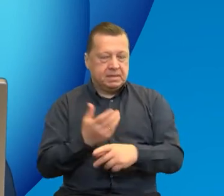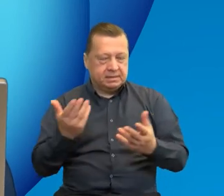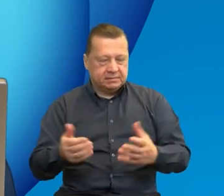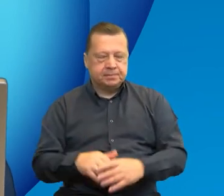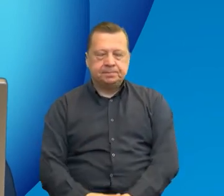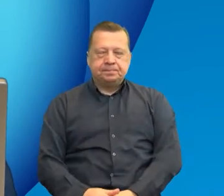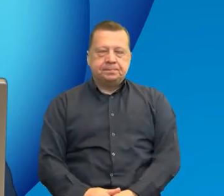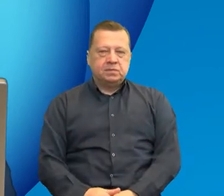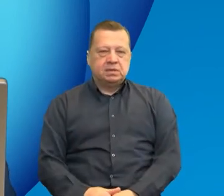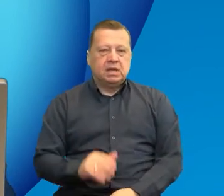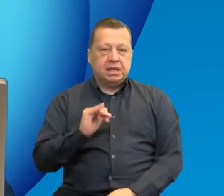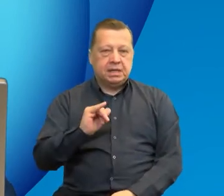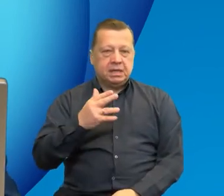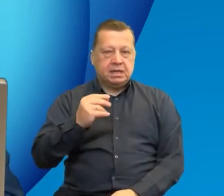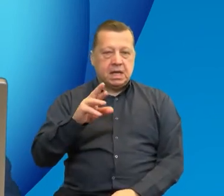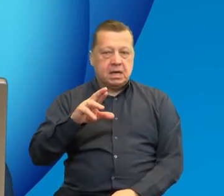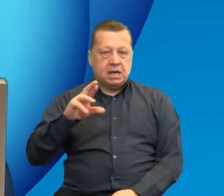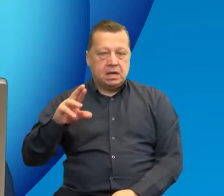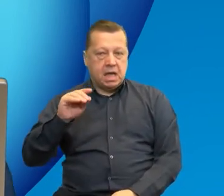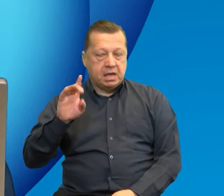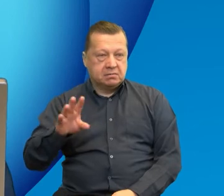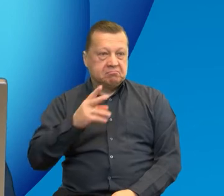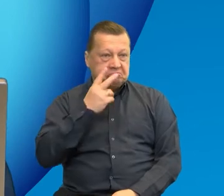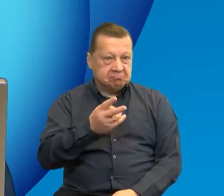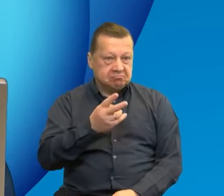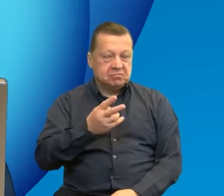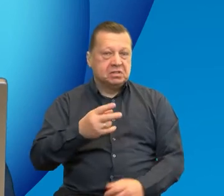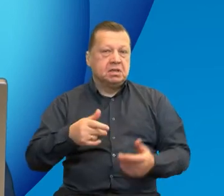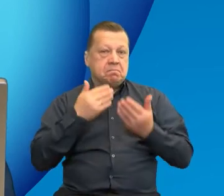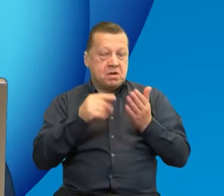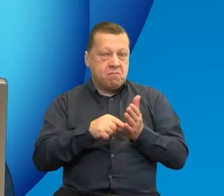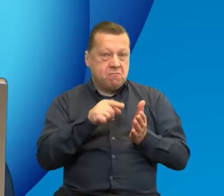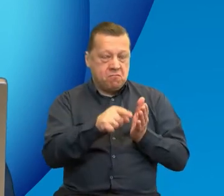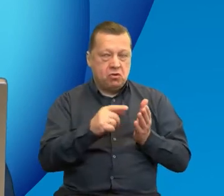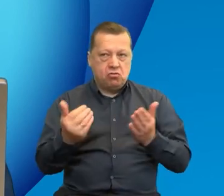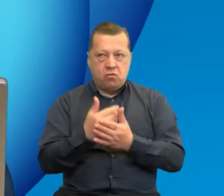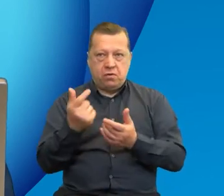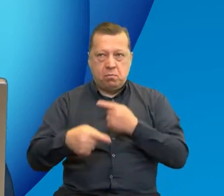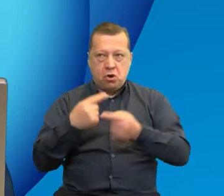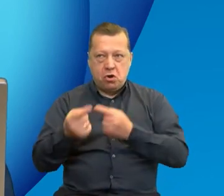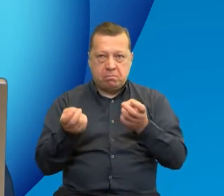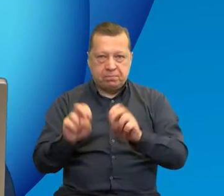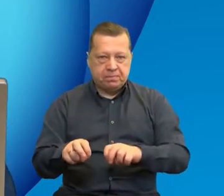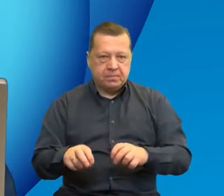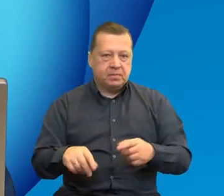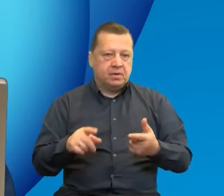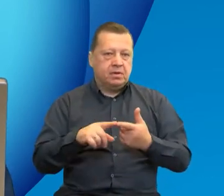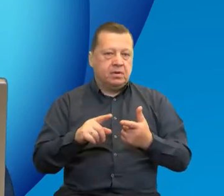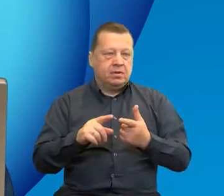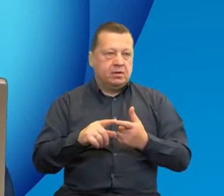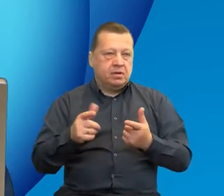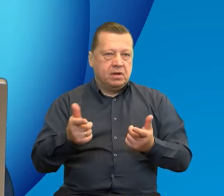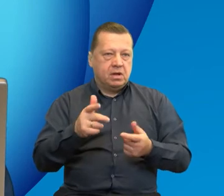Jak widzimy dzięki Interreg również powstają innowacyjne produkty, powstają produkty o